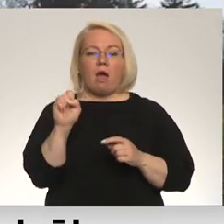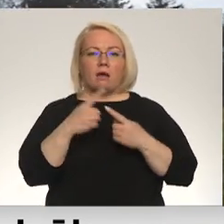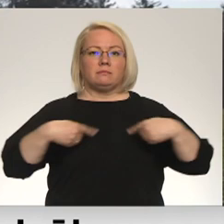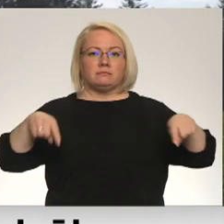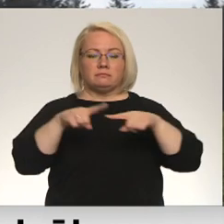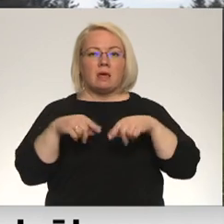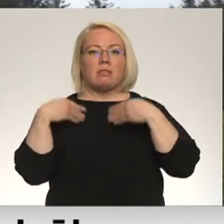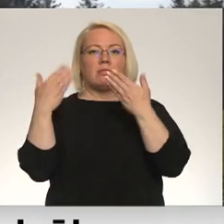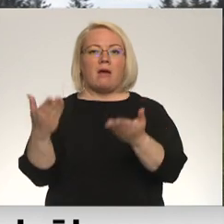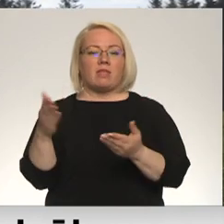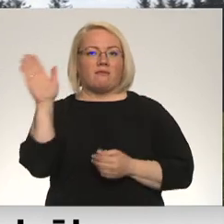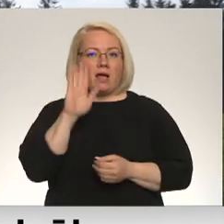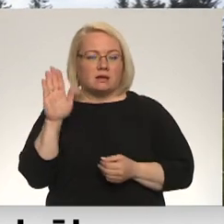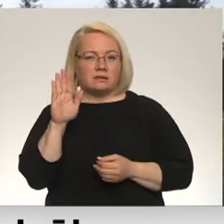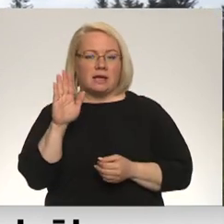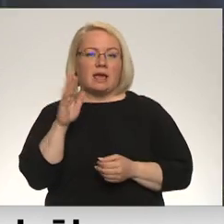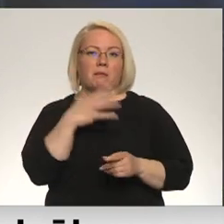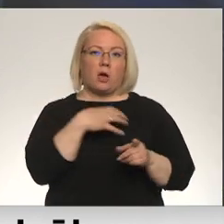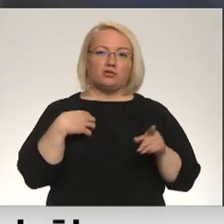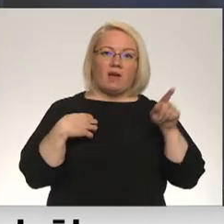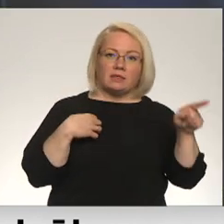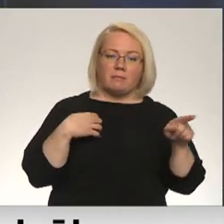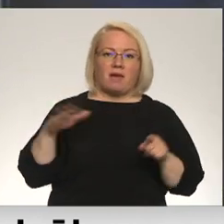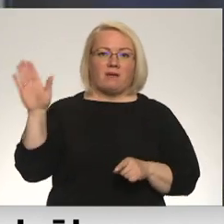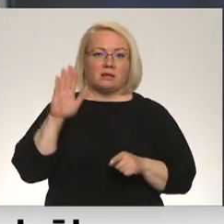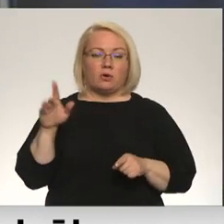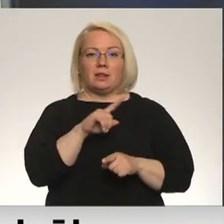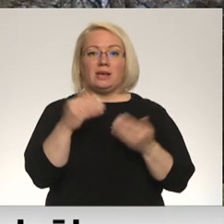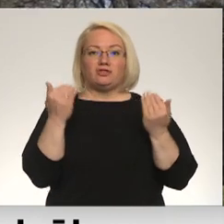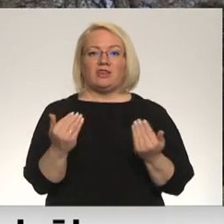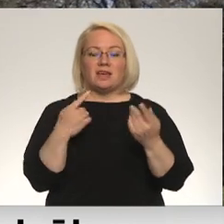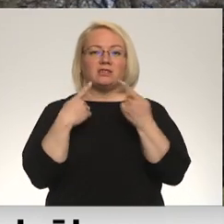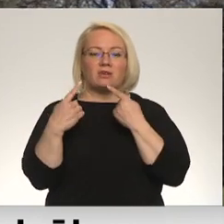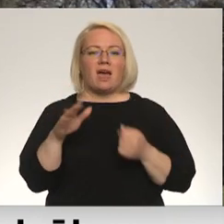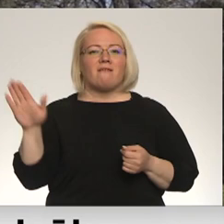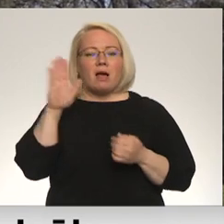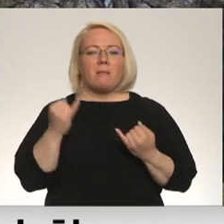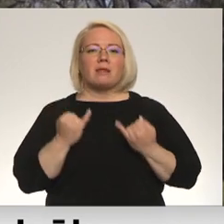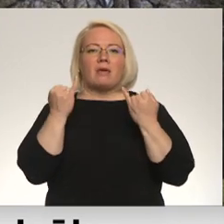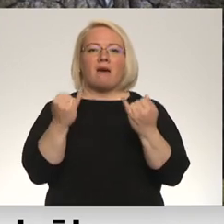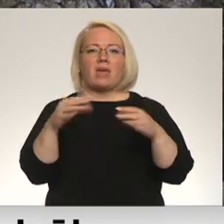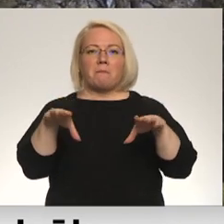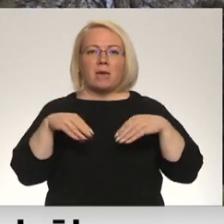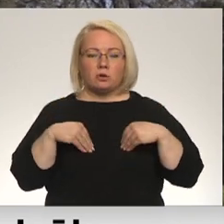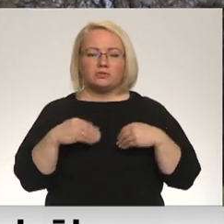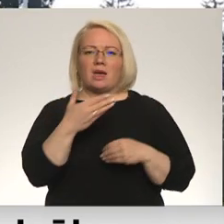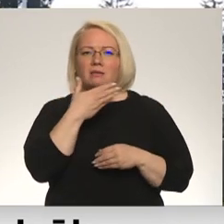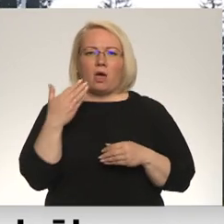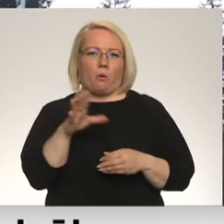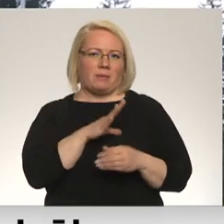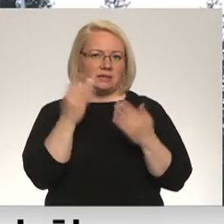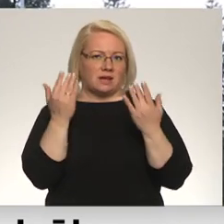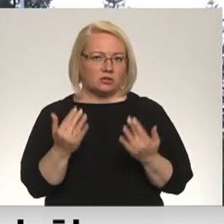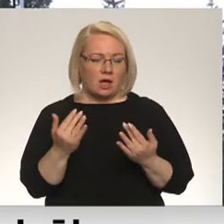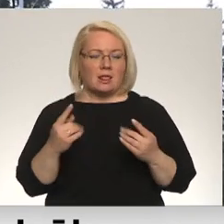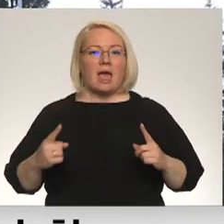tikai virsotni, vai nu pašvaldībai, vai valstī. Diemžēl īčinējums sarunas ar valsti par dāvinājumu pieņemšanu nav bijušas rezultatīvas. Lai